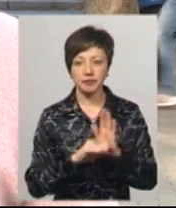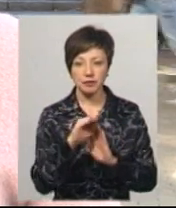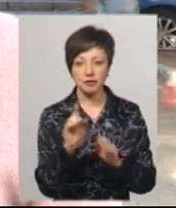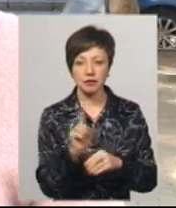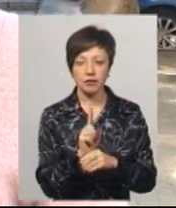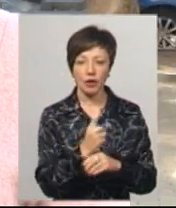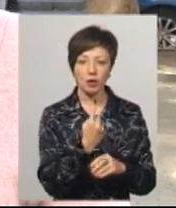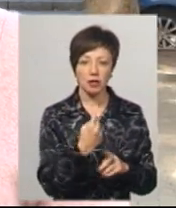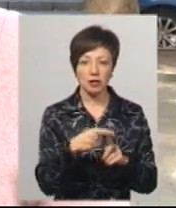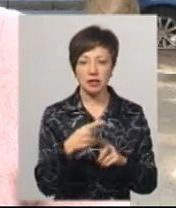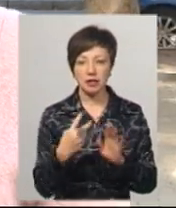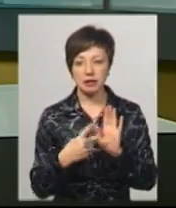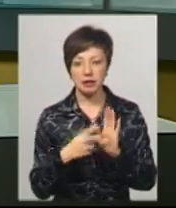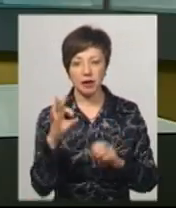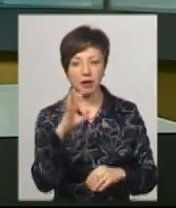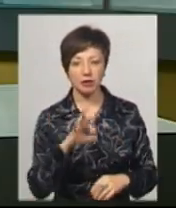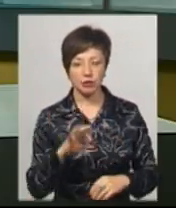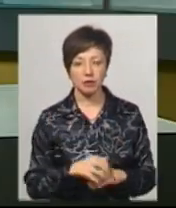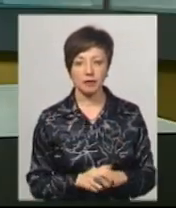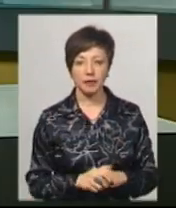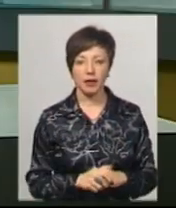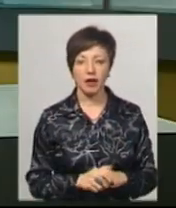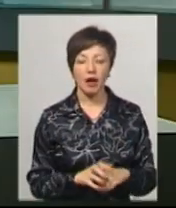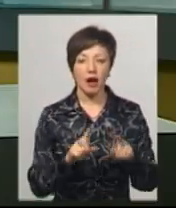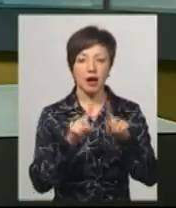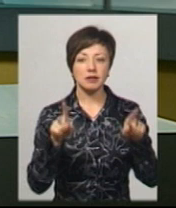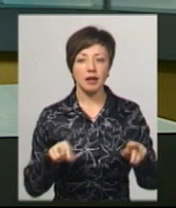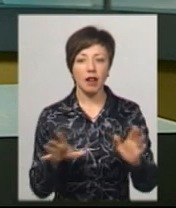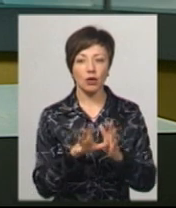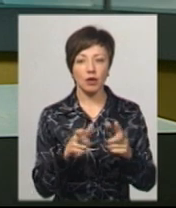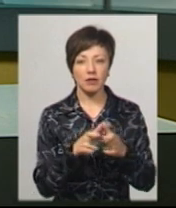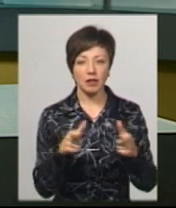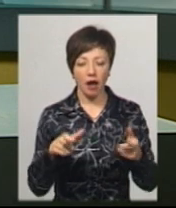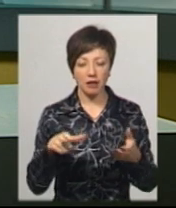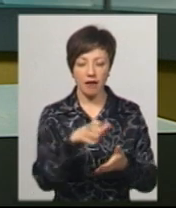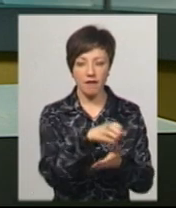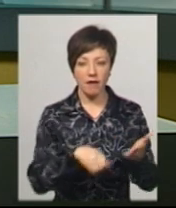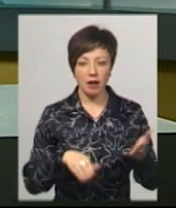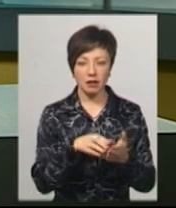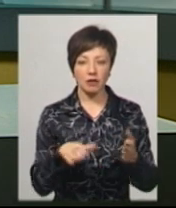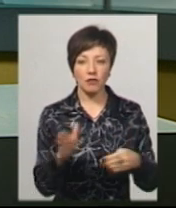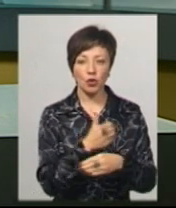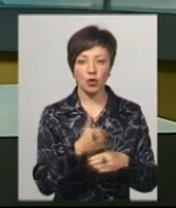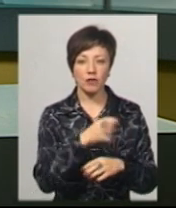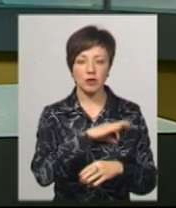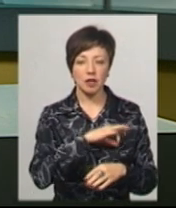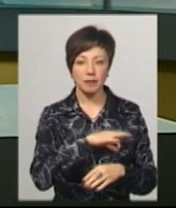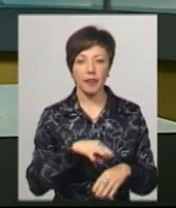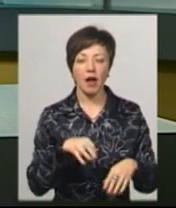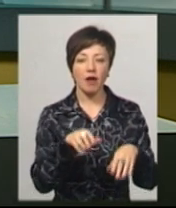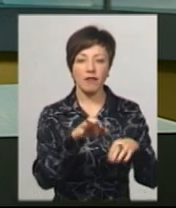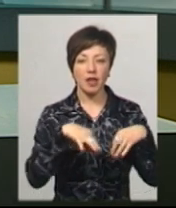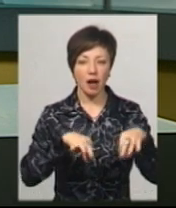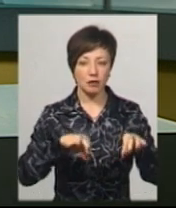норми десь на 1,7 градусів. Картки для електронного квитка та валідатори уже виготовляють для використання в громадському